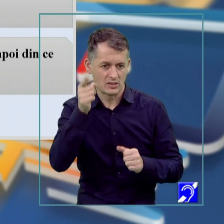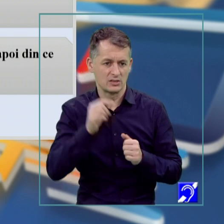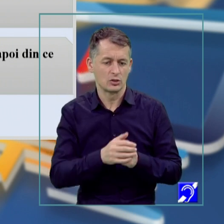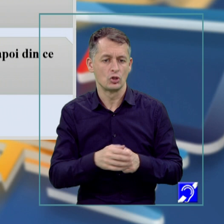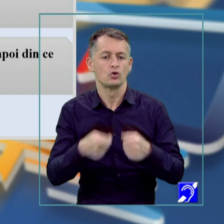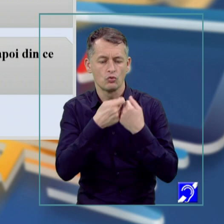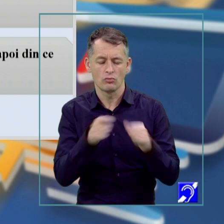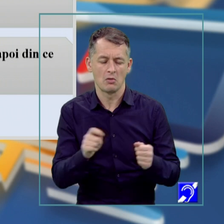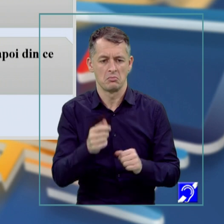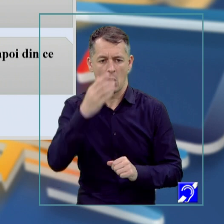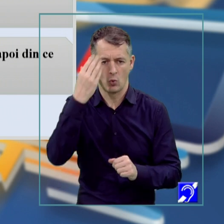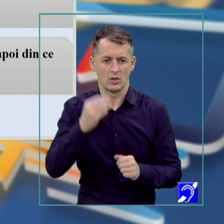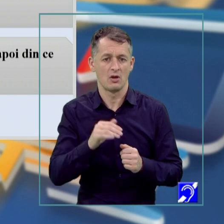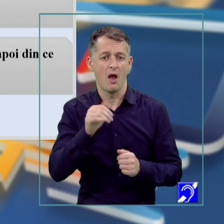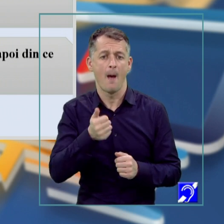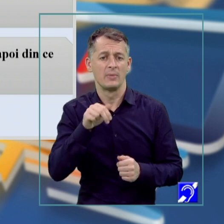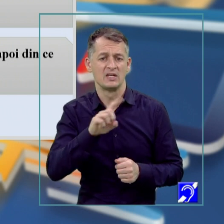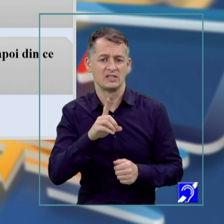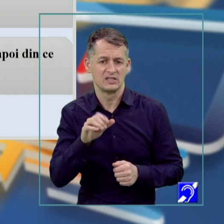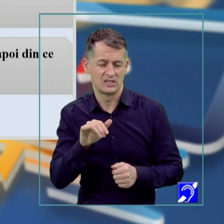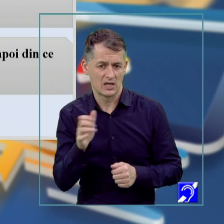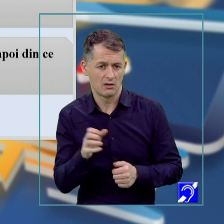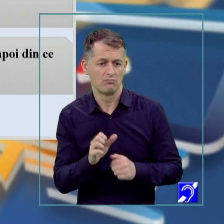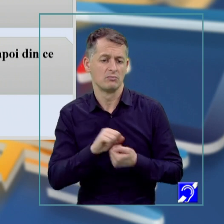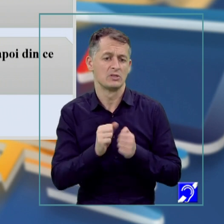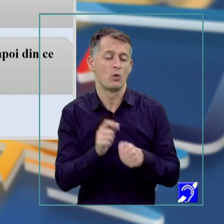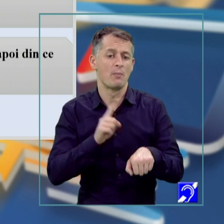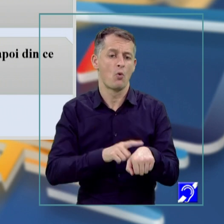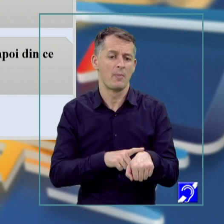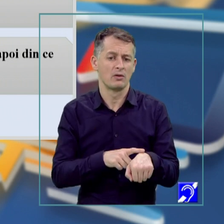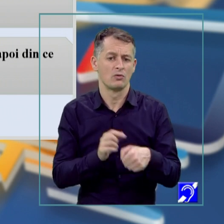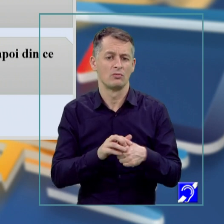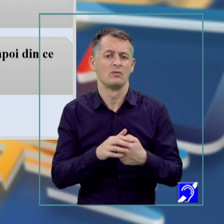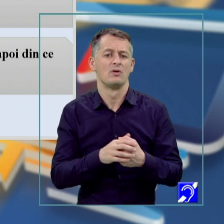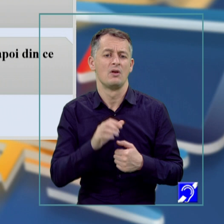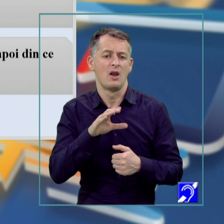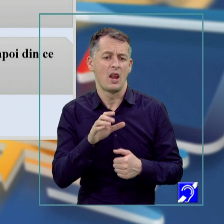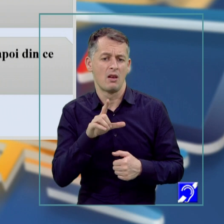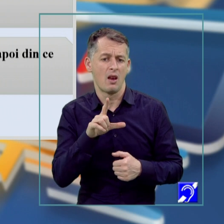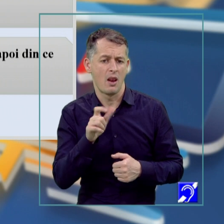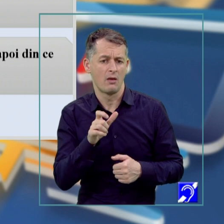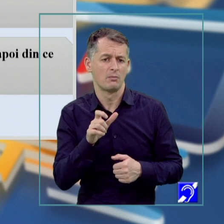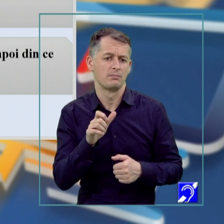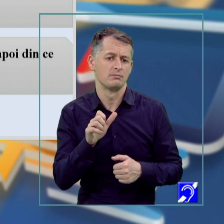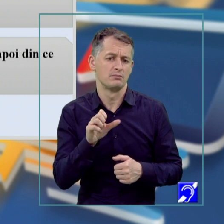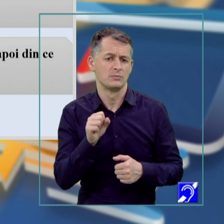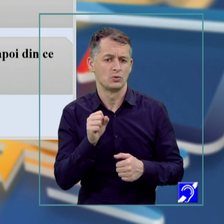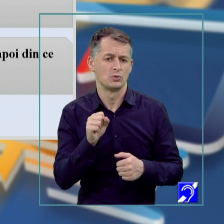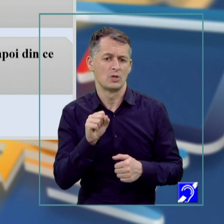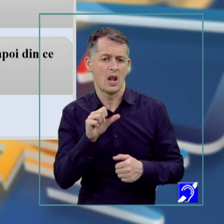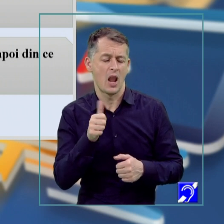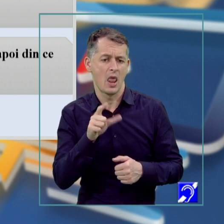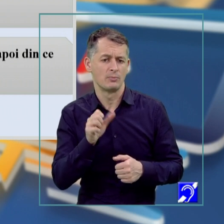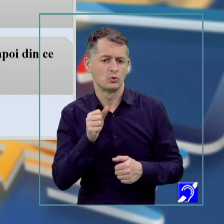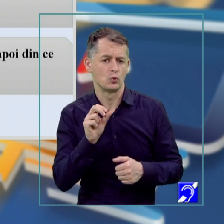totală, numită amnezie, parțială, și uitarea de moment, numită lapsus. Herman Ewinghaus, cel care a studiat foarte mult memoria,